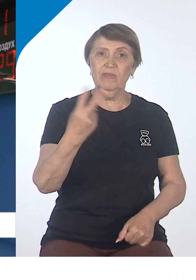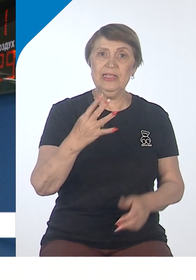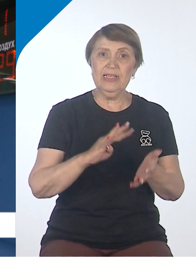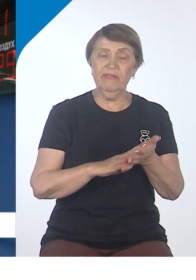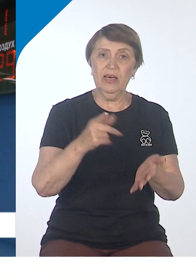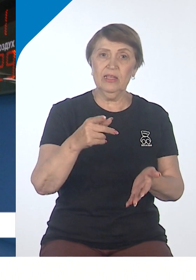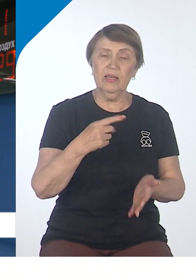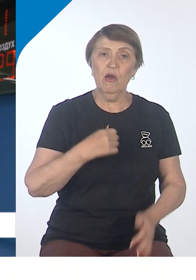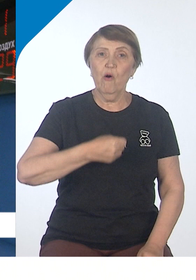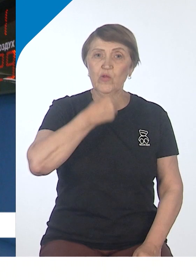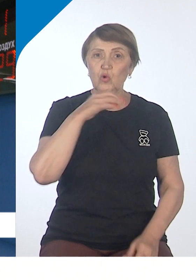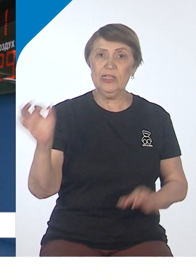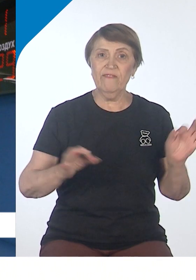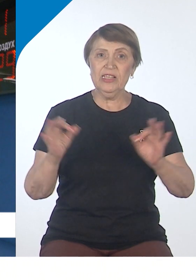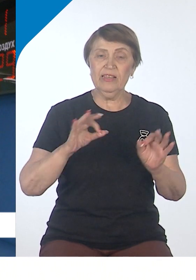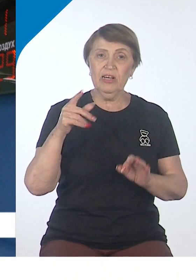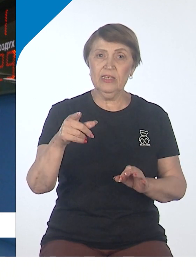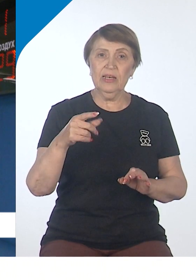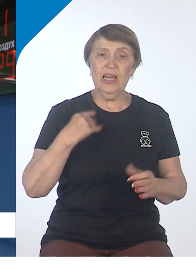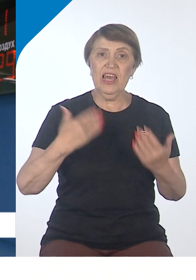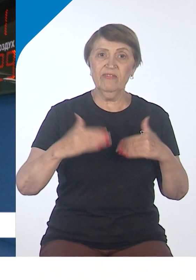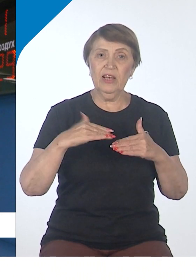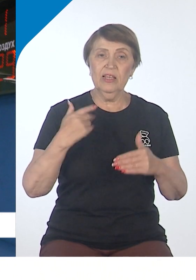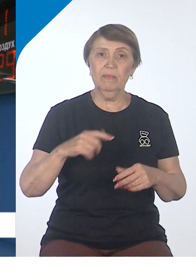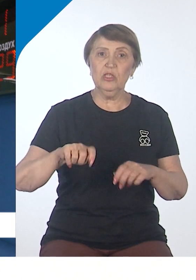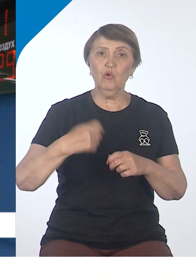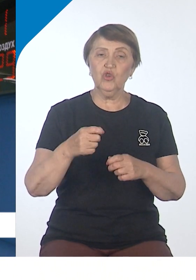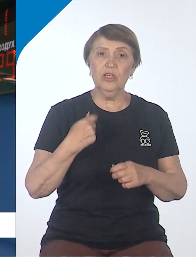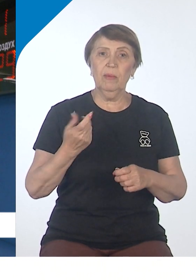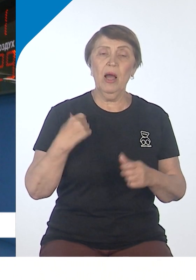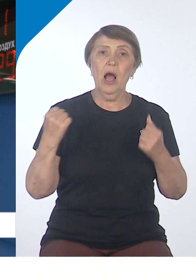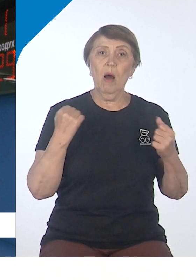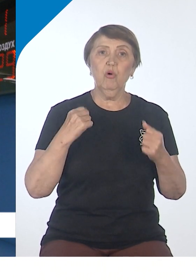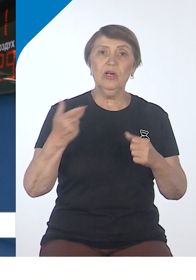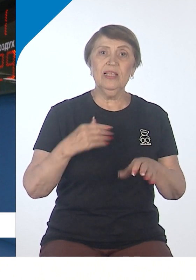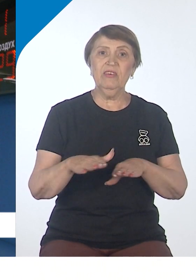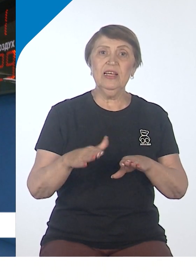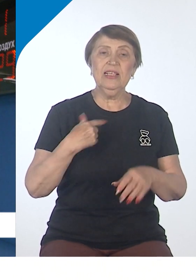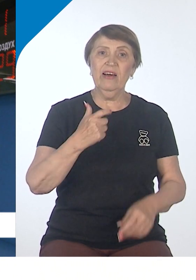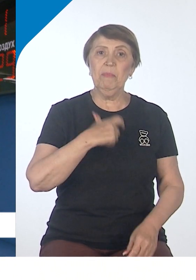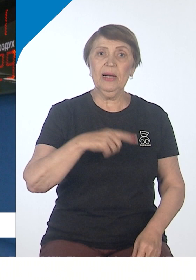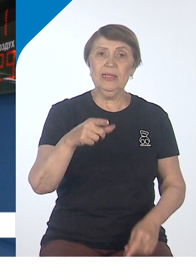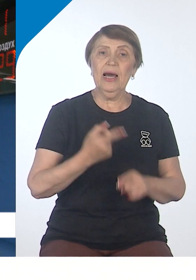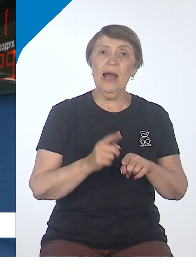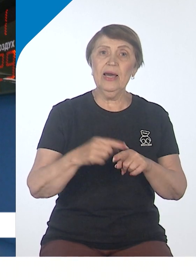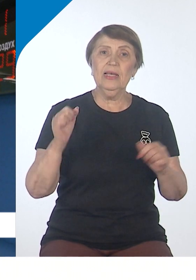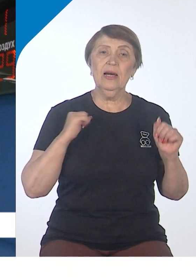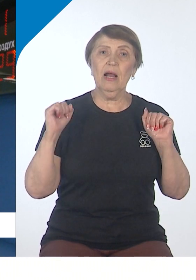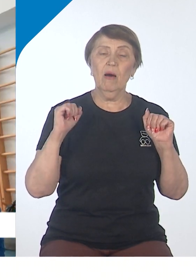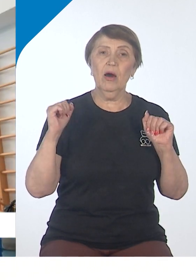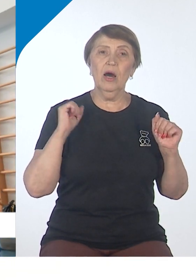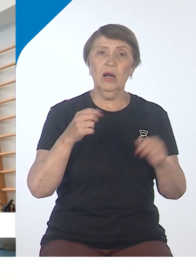-й взрослый фестиваль инвалидов с нарушением опорно-двигательного аппарата. И поэтому, конечно, эта работа системная